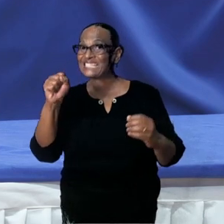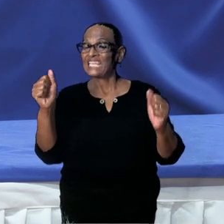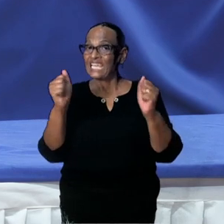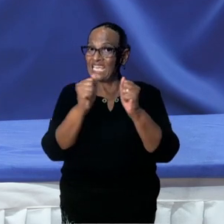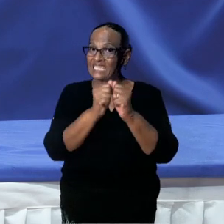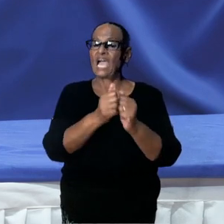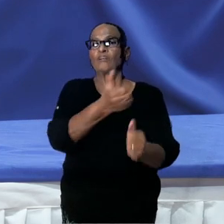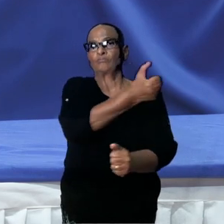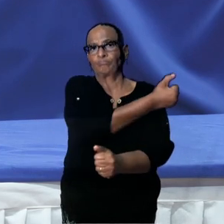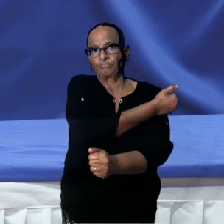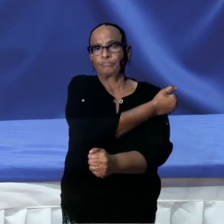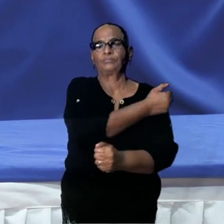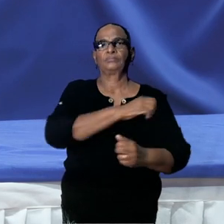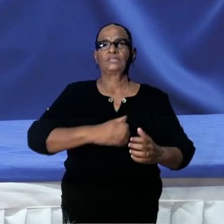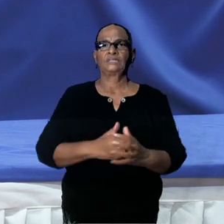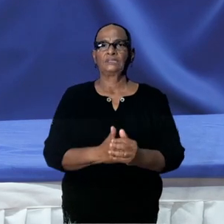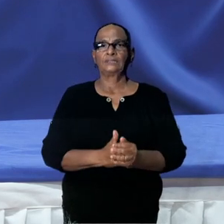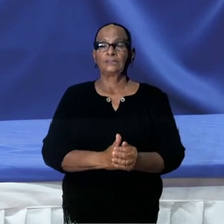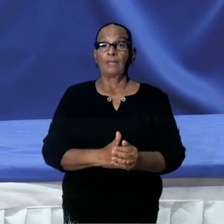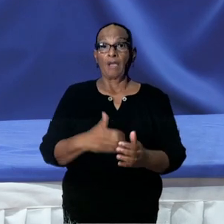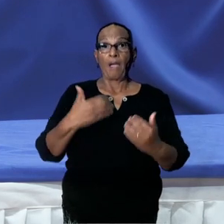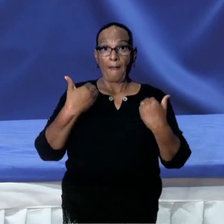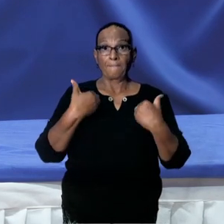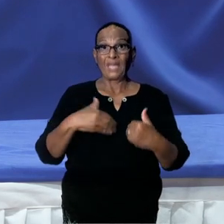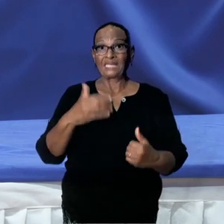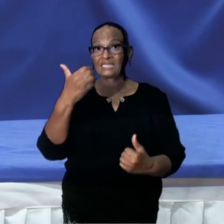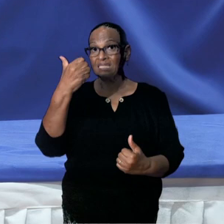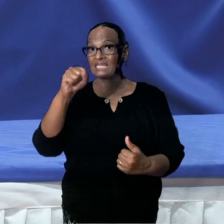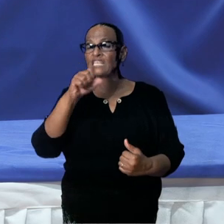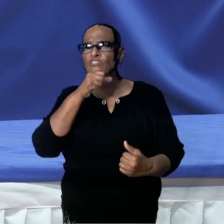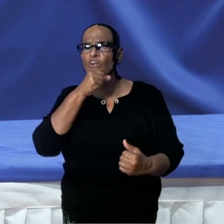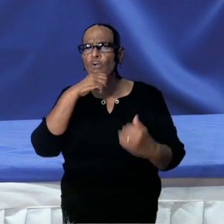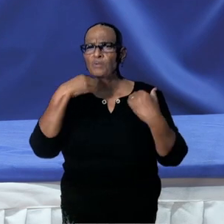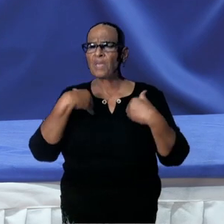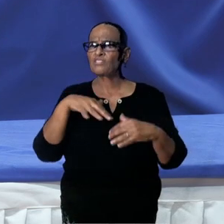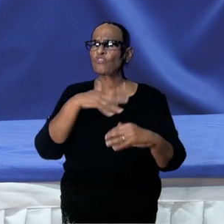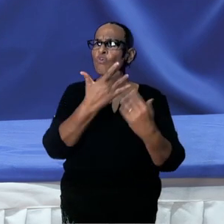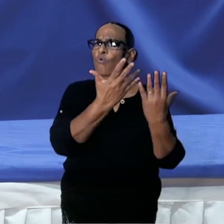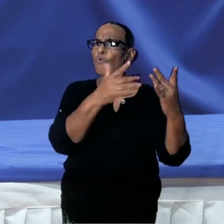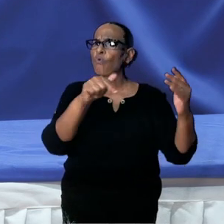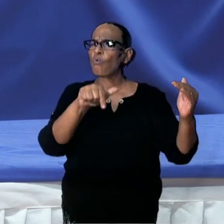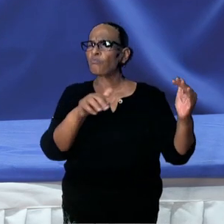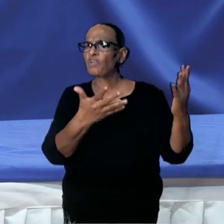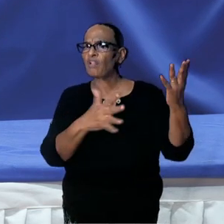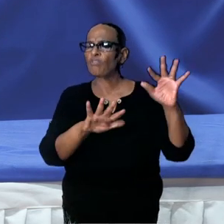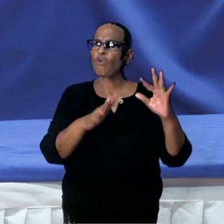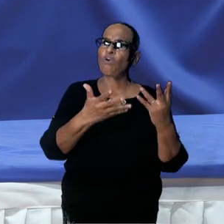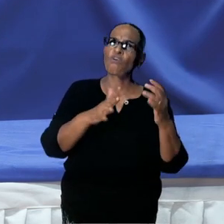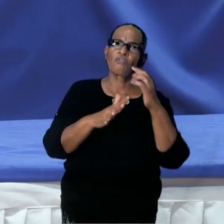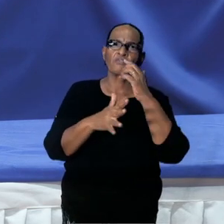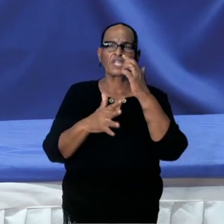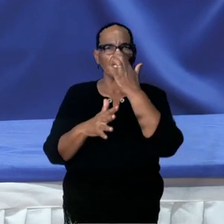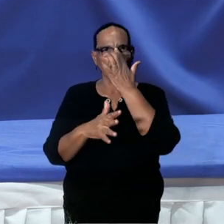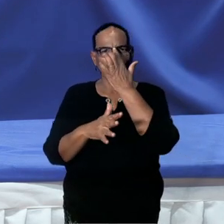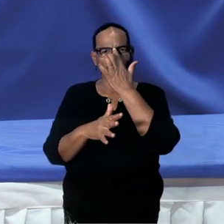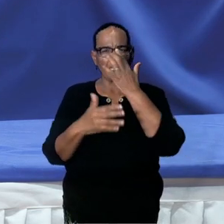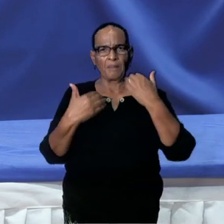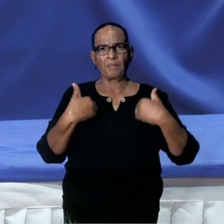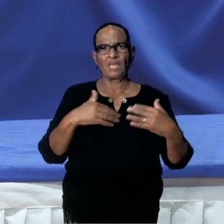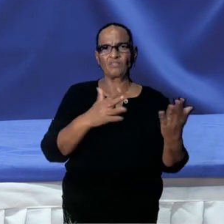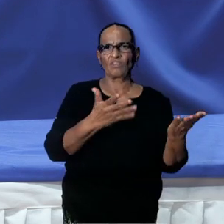-plussers populatie is ietsje meer dan 90.000 personen. Dus dan, als je een kwart ervan rekent, dan ben je